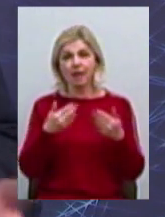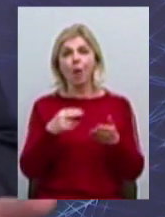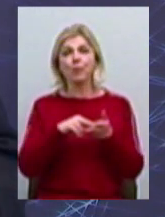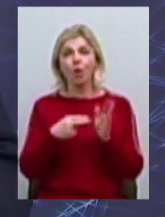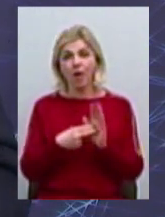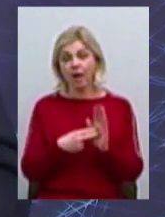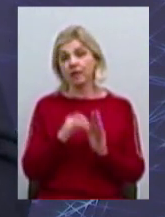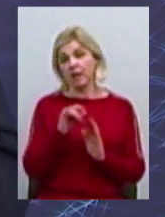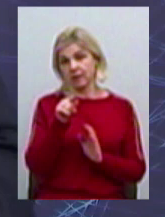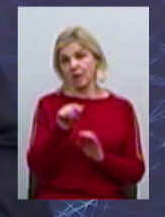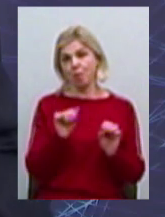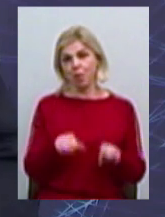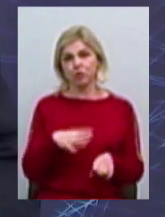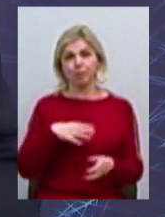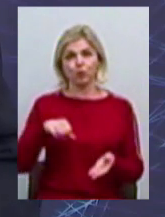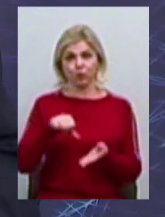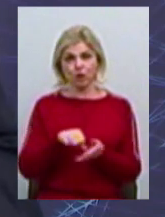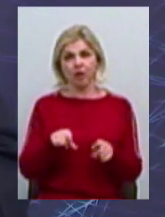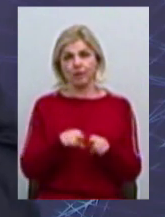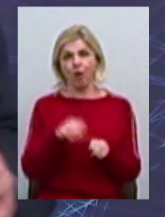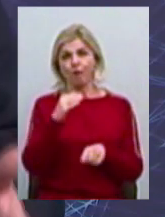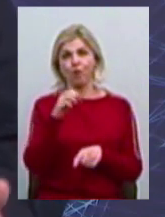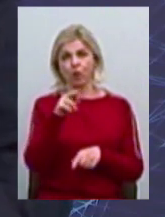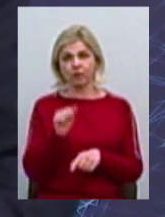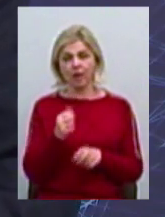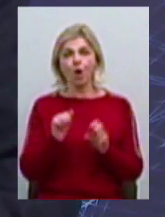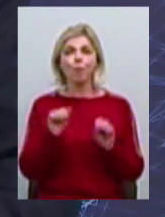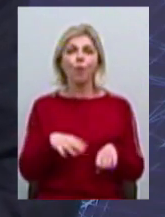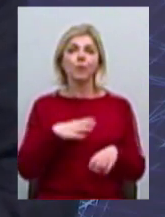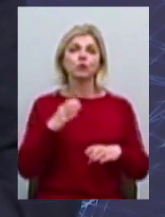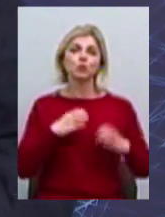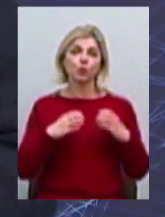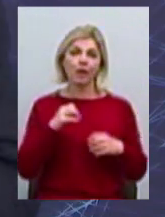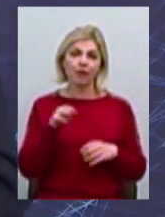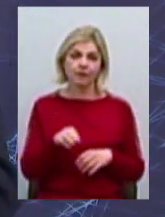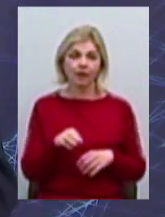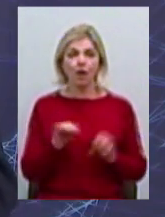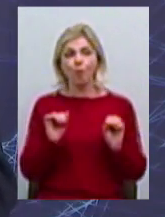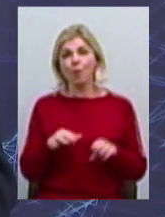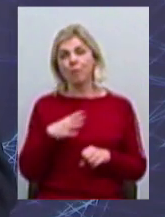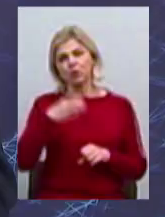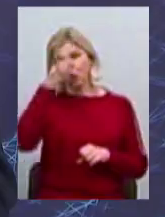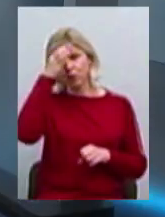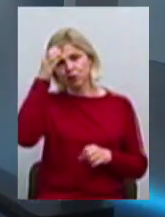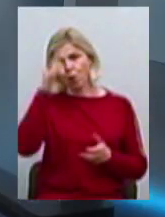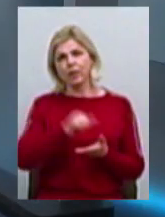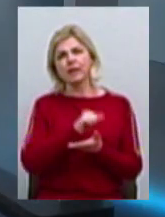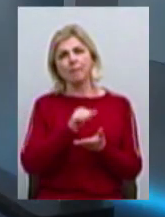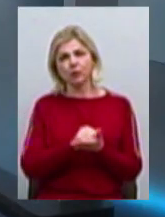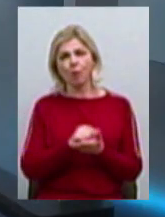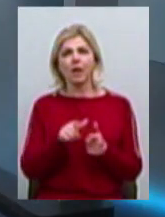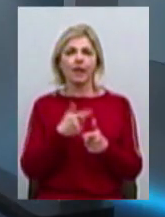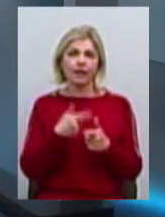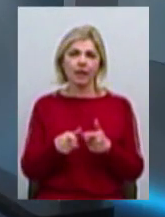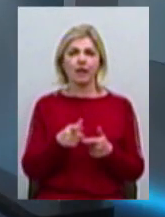все. І ти можеш бути участником подобного фонду. Тобто, це можуть бути і студенти, це можуть бути і учені дипломіровані, і, само собі,